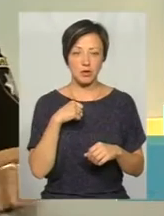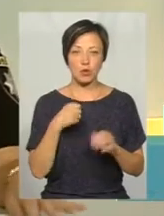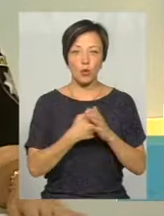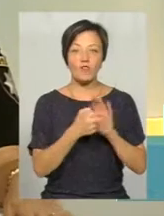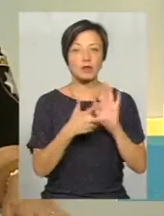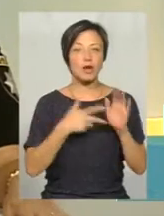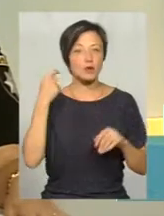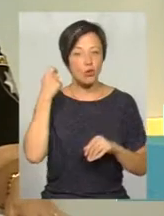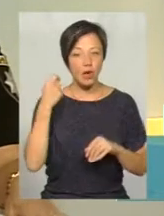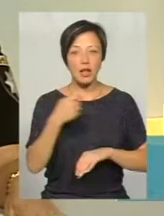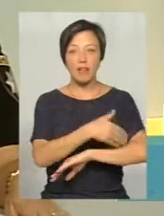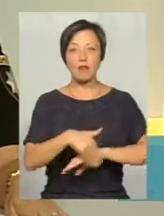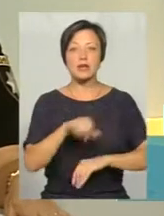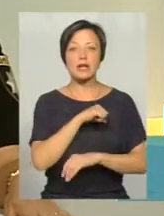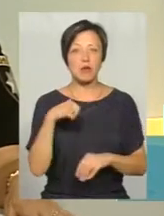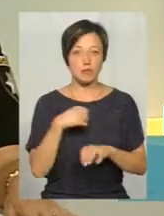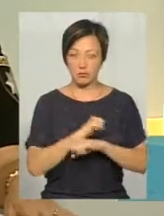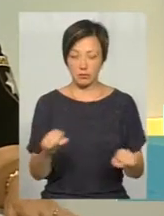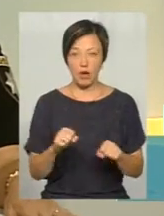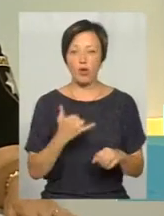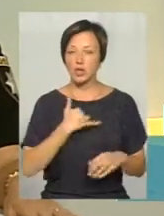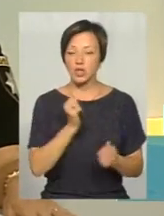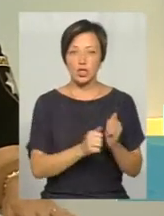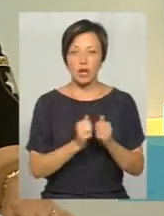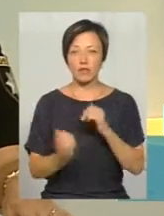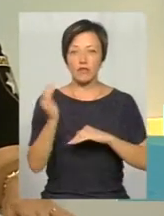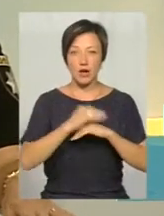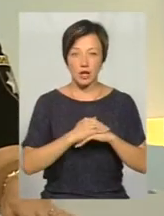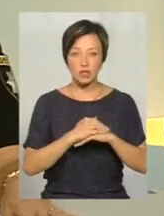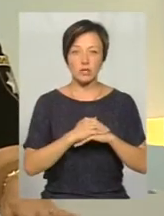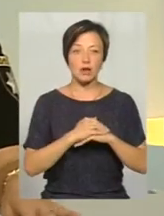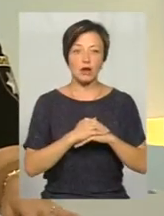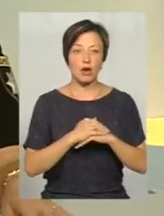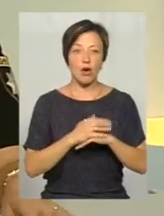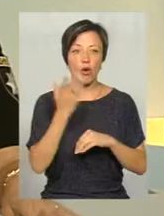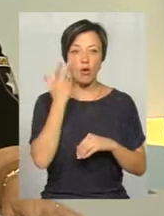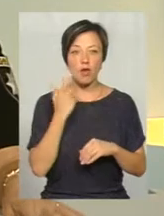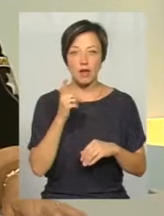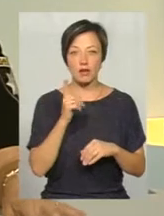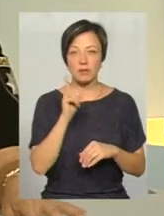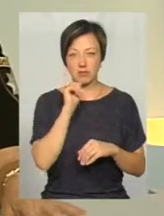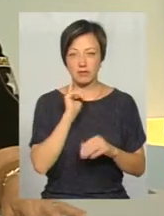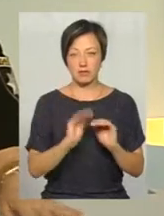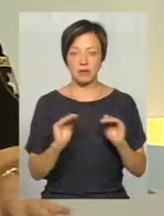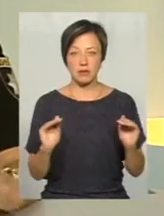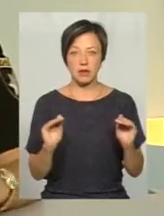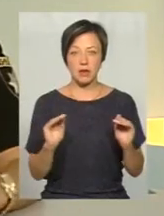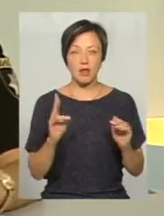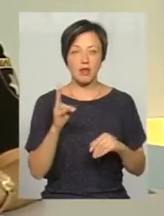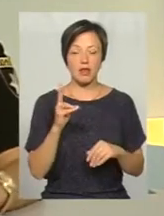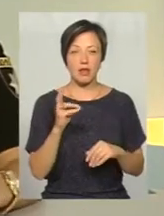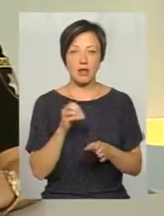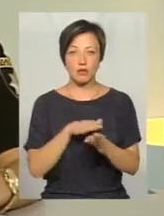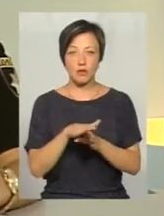років перебуватися на вулиці самі. У нас дуже часто ввечері ведеться прийом, коли підлітки зачасту, вони і не зовсім